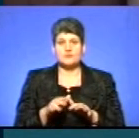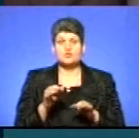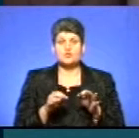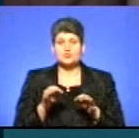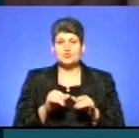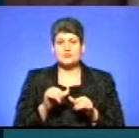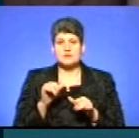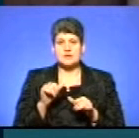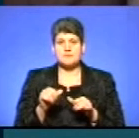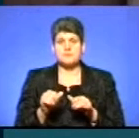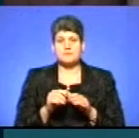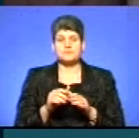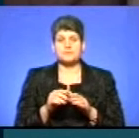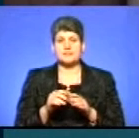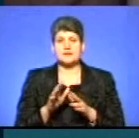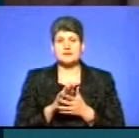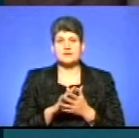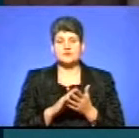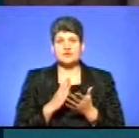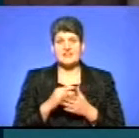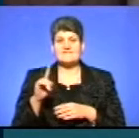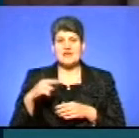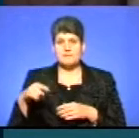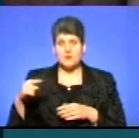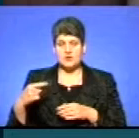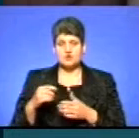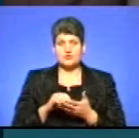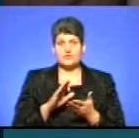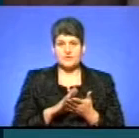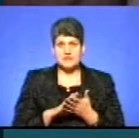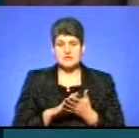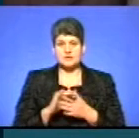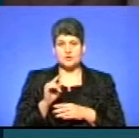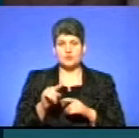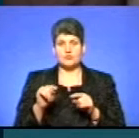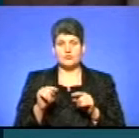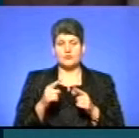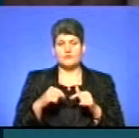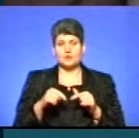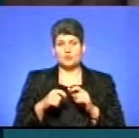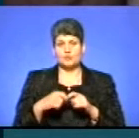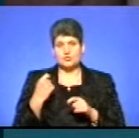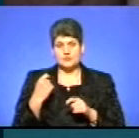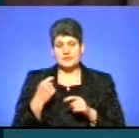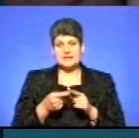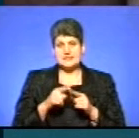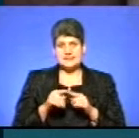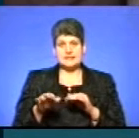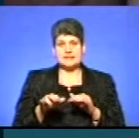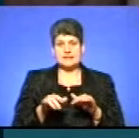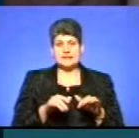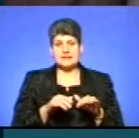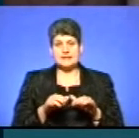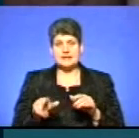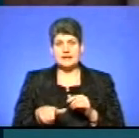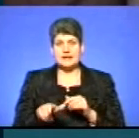зокрема підготовки позовної заяви? Це те, що є певні вимоги щодо фіксацією такого виду правопорушень. На цій ділянці автодороги обов